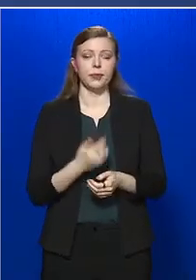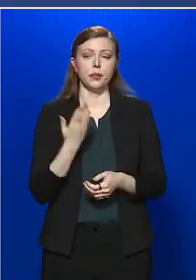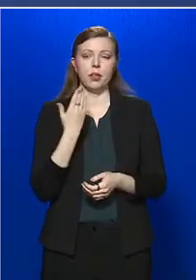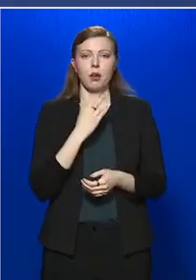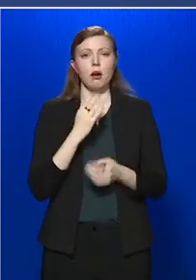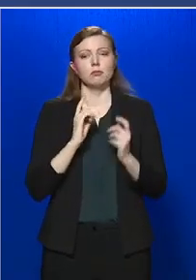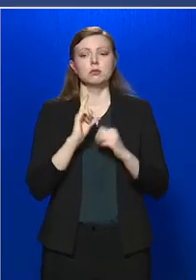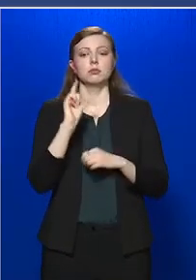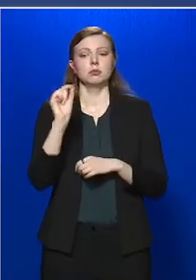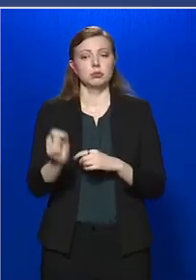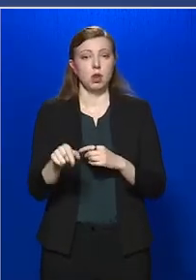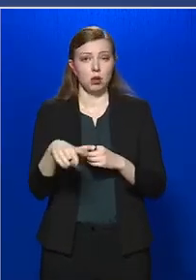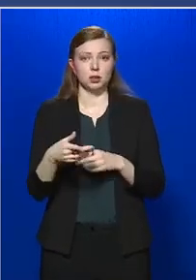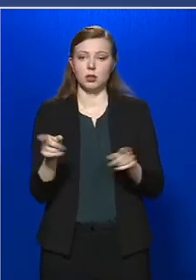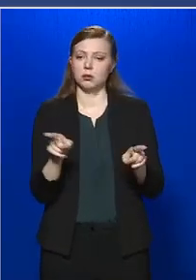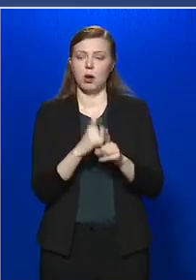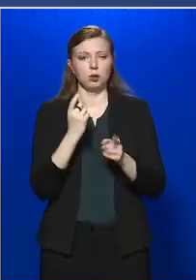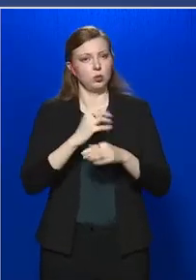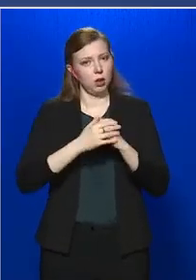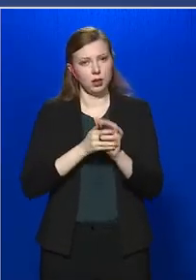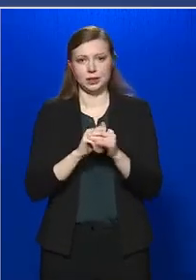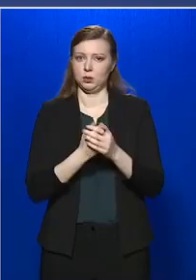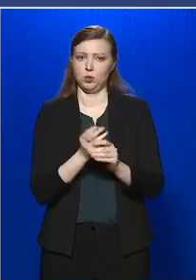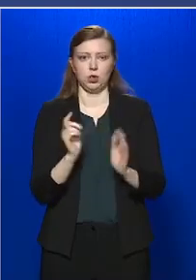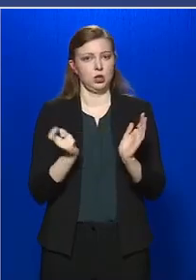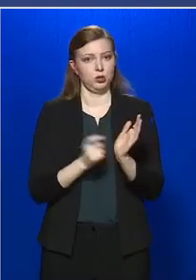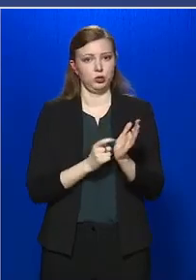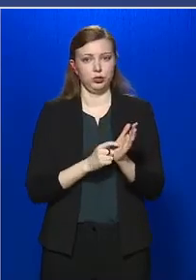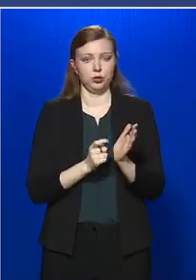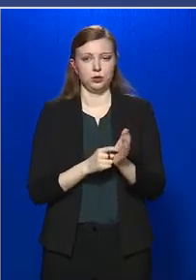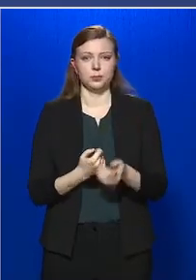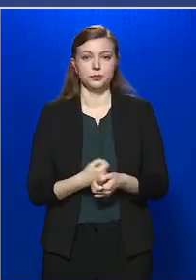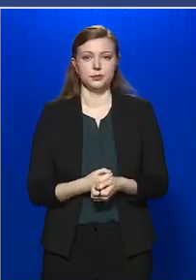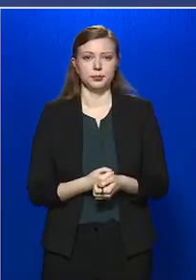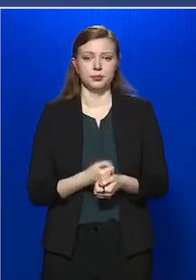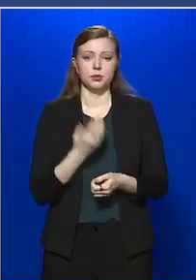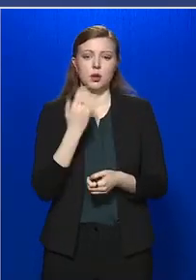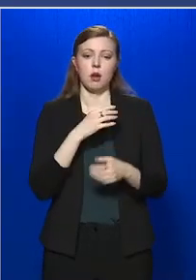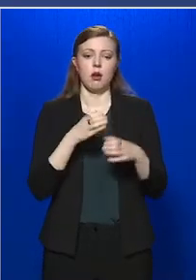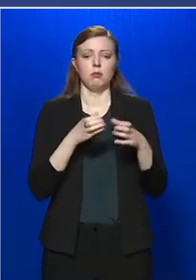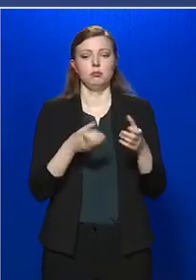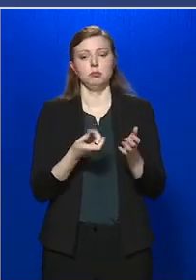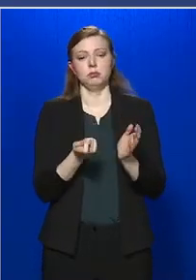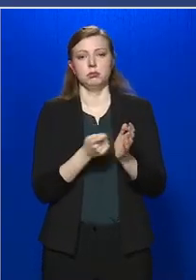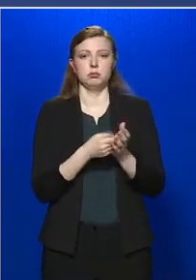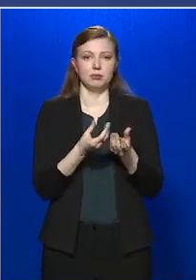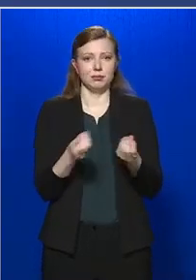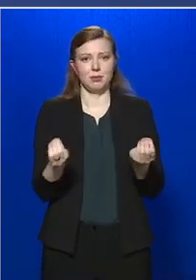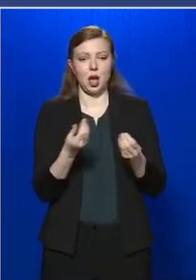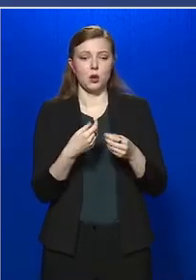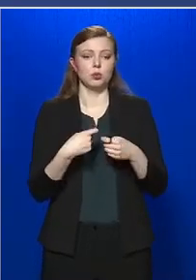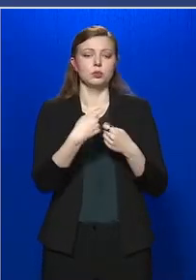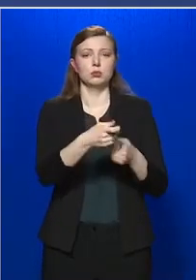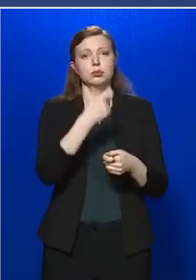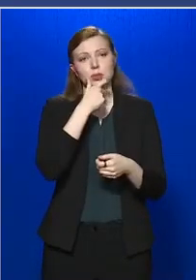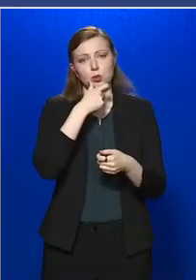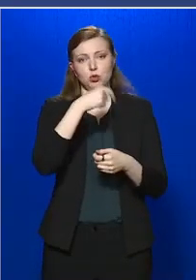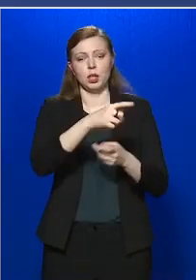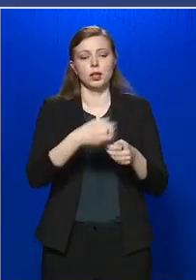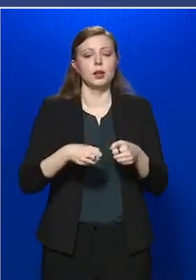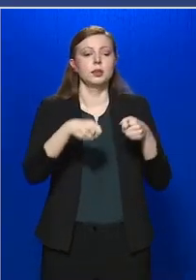hogyha hazaérünk, rögtön mossunk ezet. Ha átadjuk az árut az idős hozzátartozónknak,